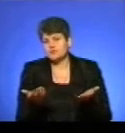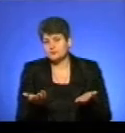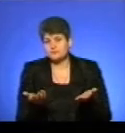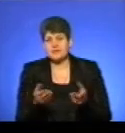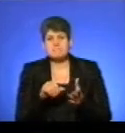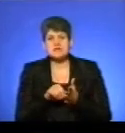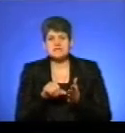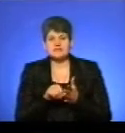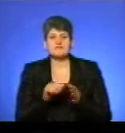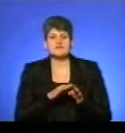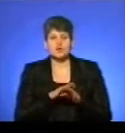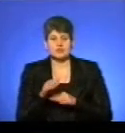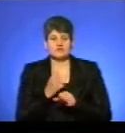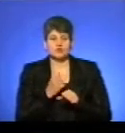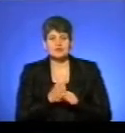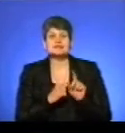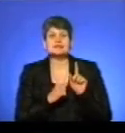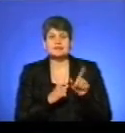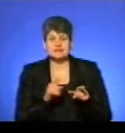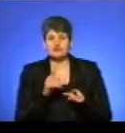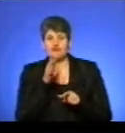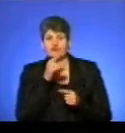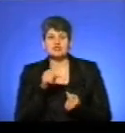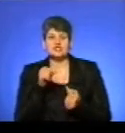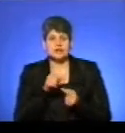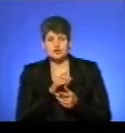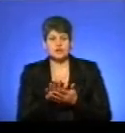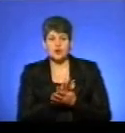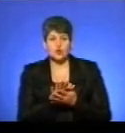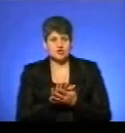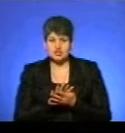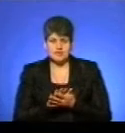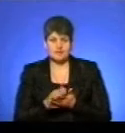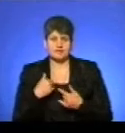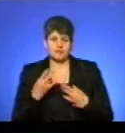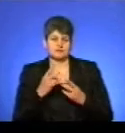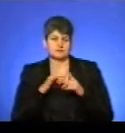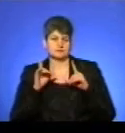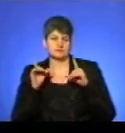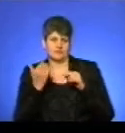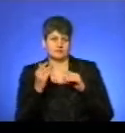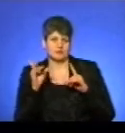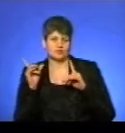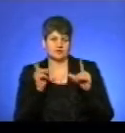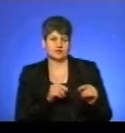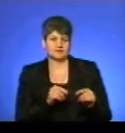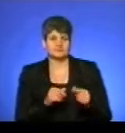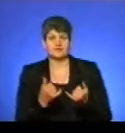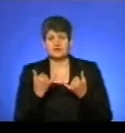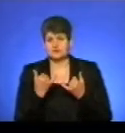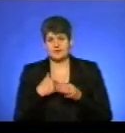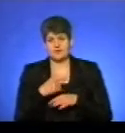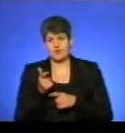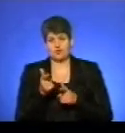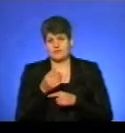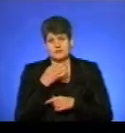представники саме виконавців робіт за те, що вчасно не були розчищені шляхи і вам довелося виїжджати на виклики? Ну, наразі я не готовий вам